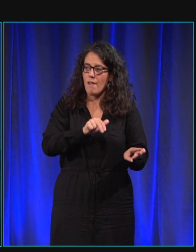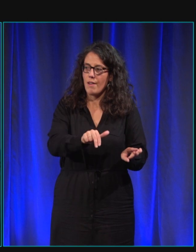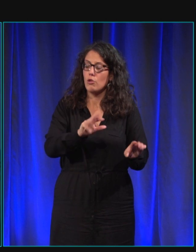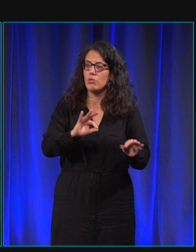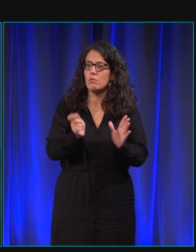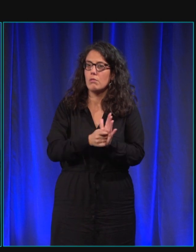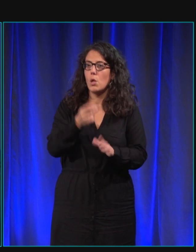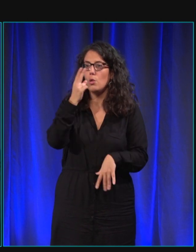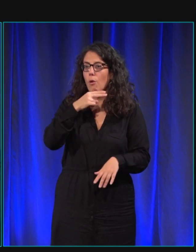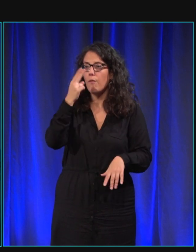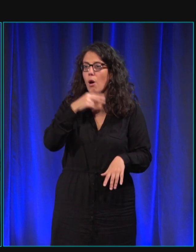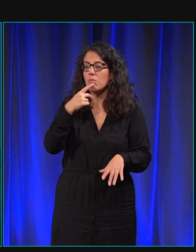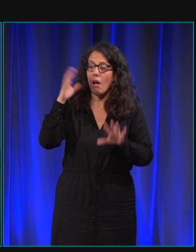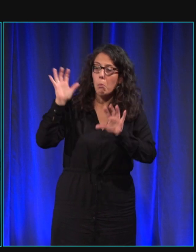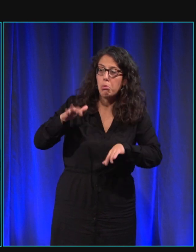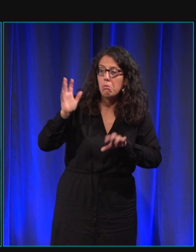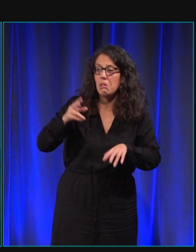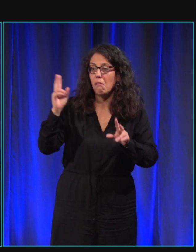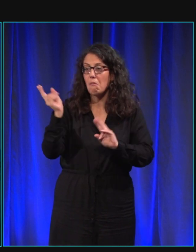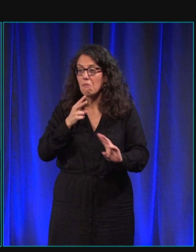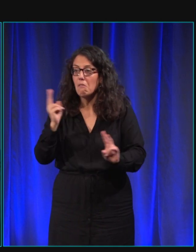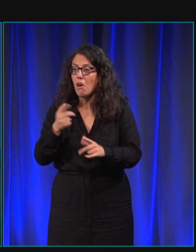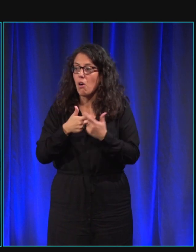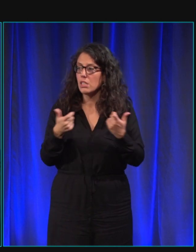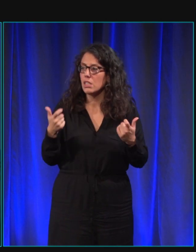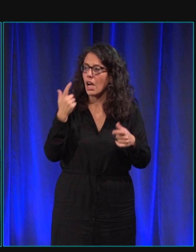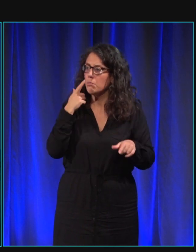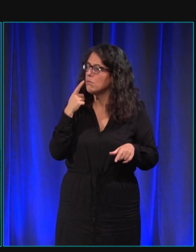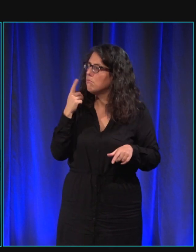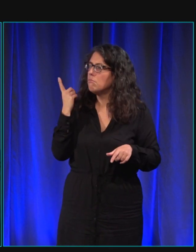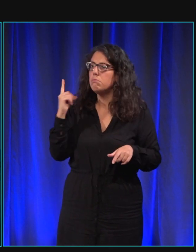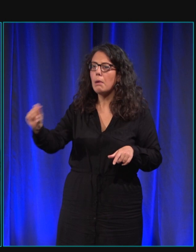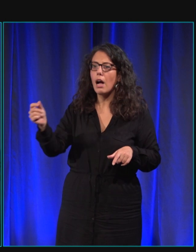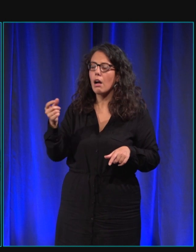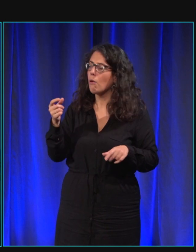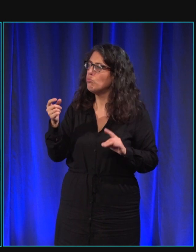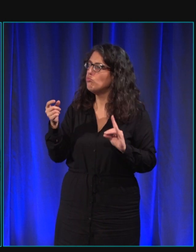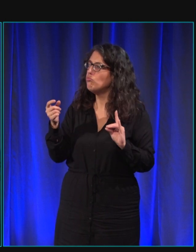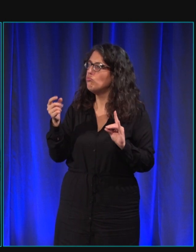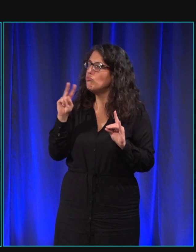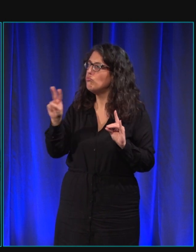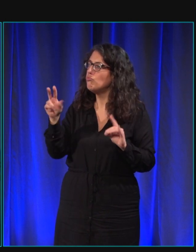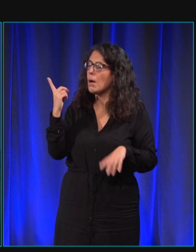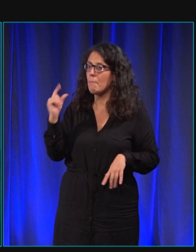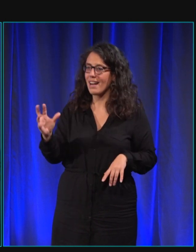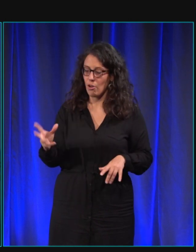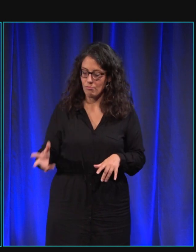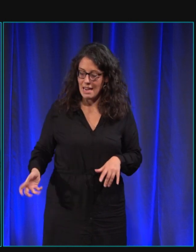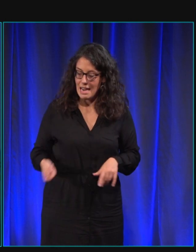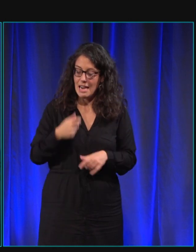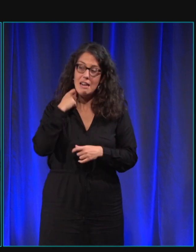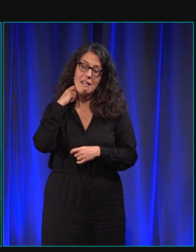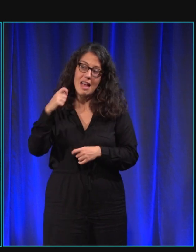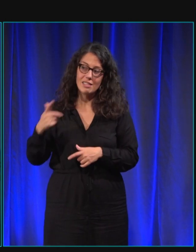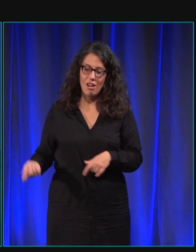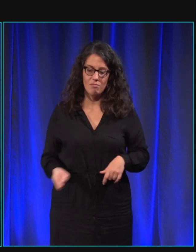le temps gris pluie vent et tout et quand il me voyait partir il a essayé quand j'ai présenté le harnais il a essayé de venir puis